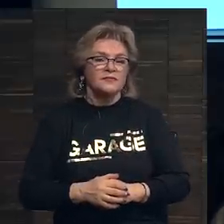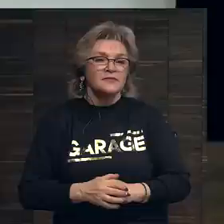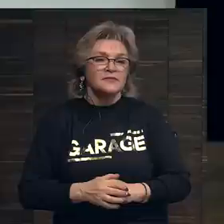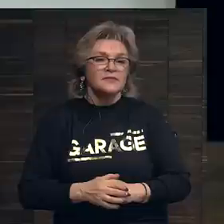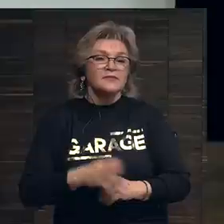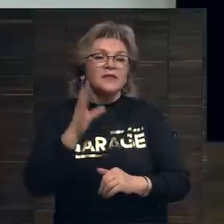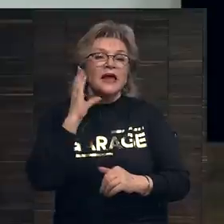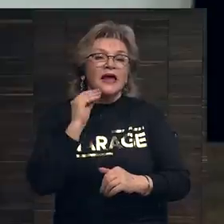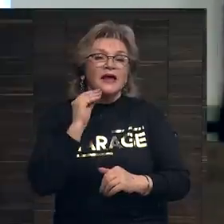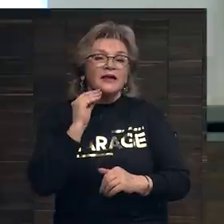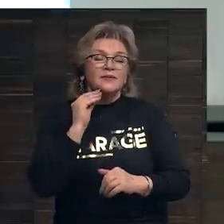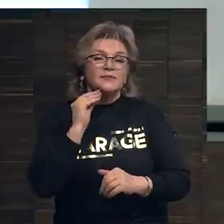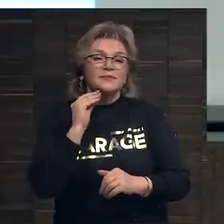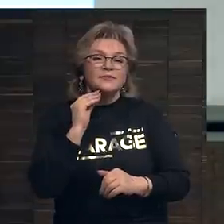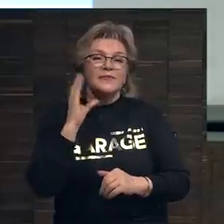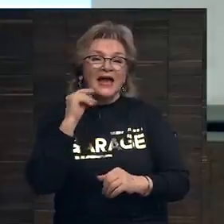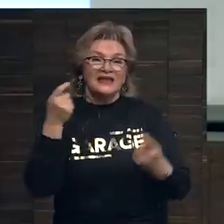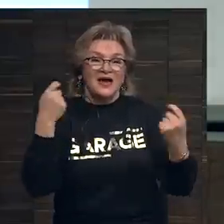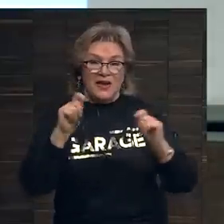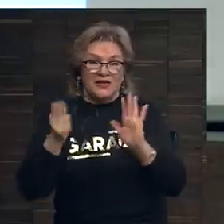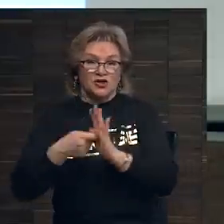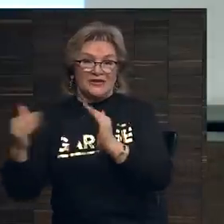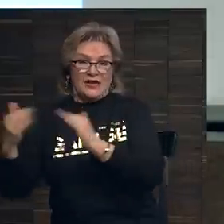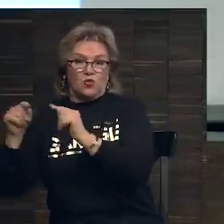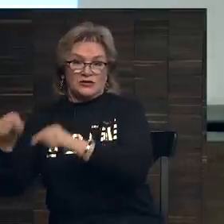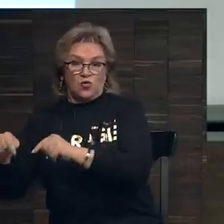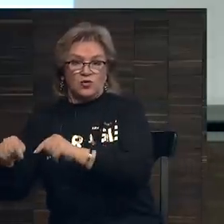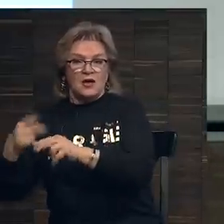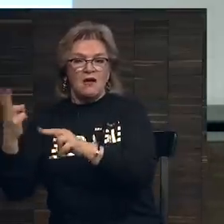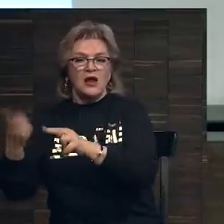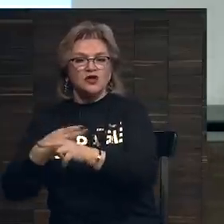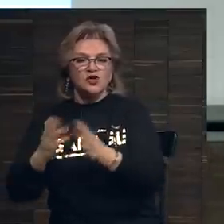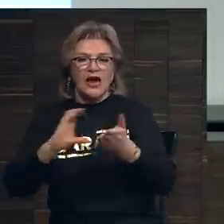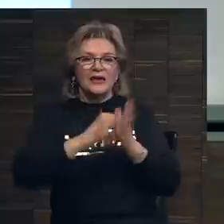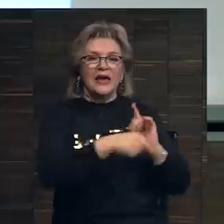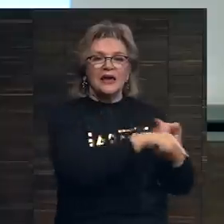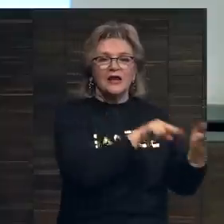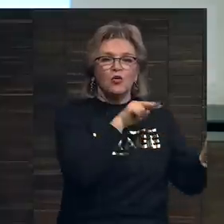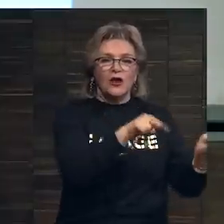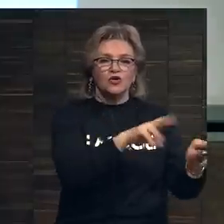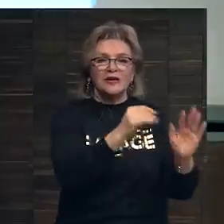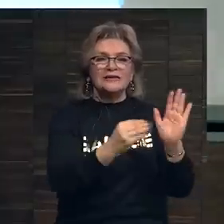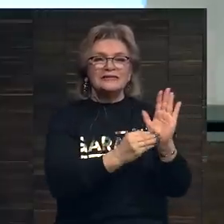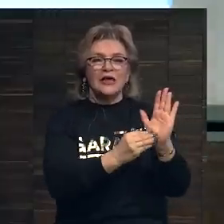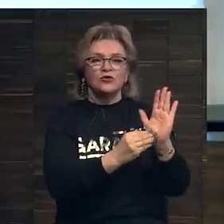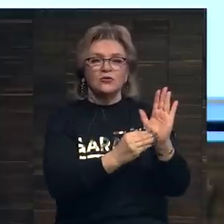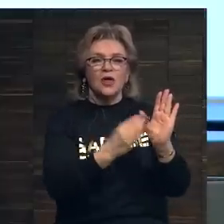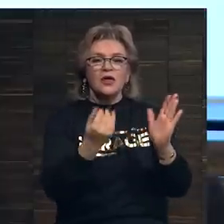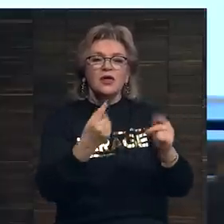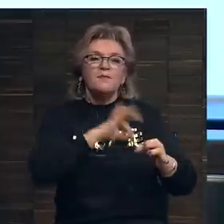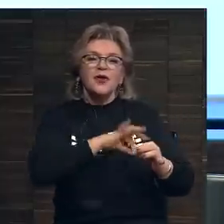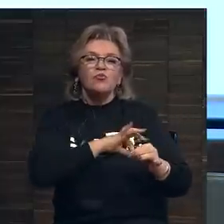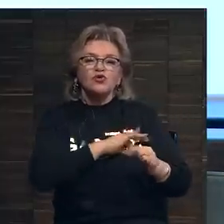Когда продажа с аукциона лишает галерею контроля за ценообразованием и каковы